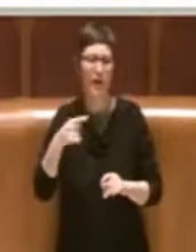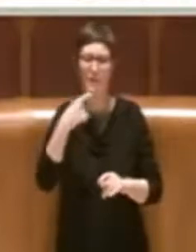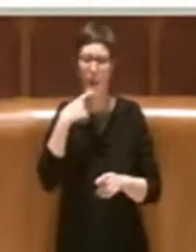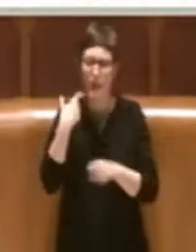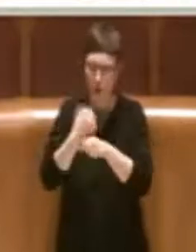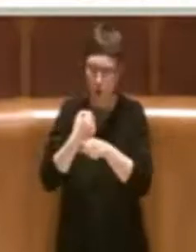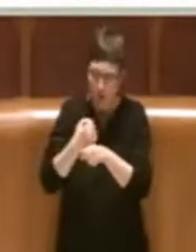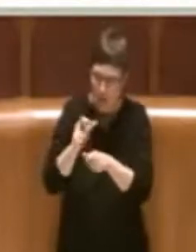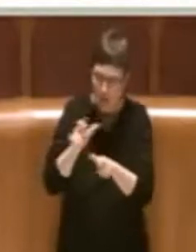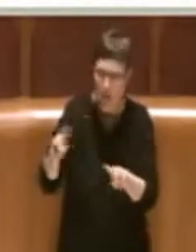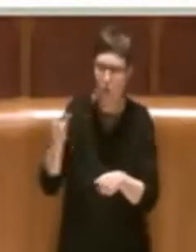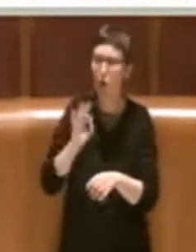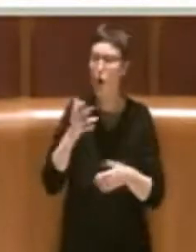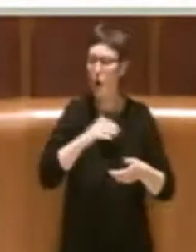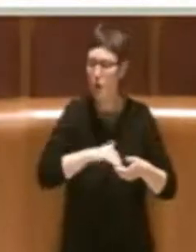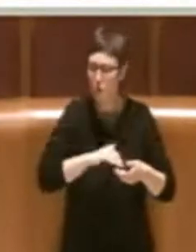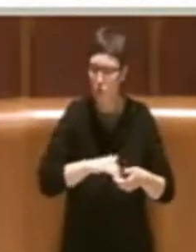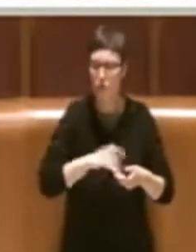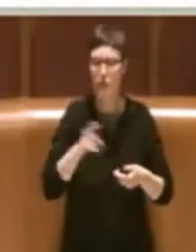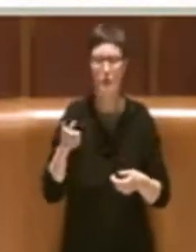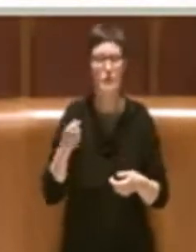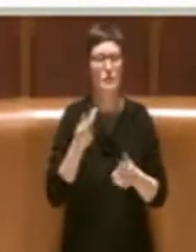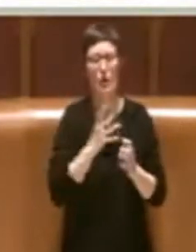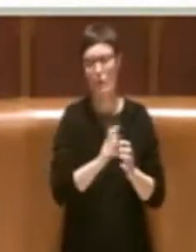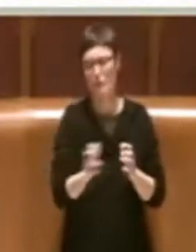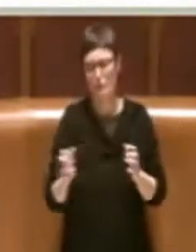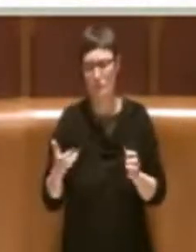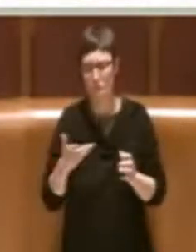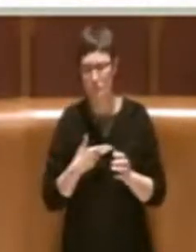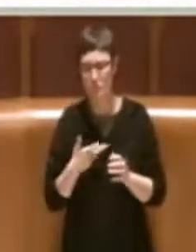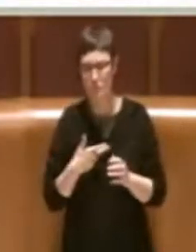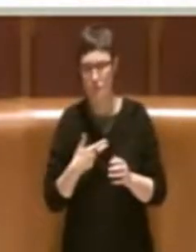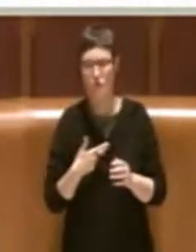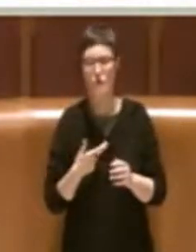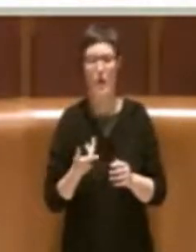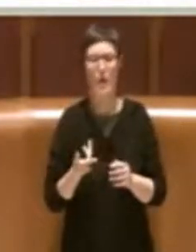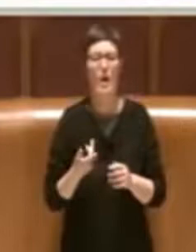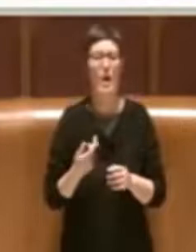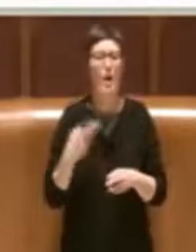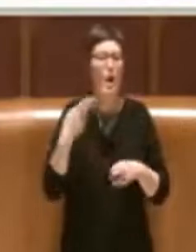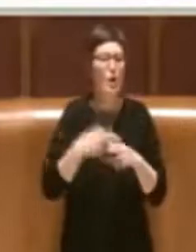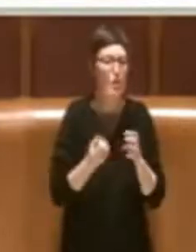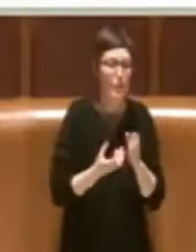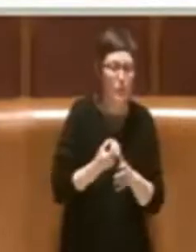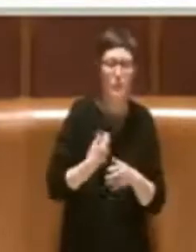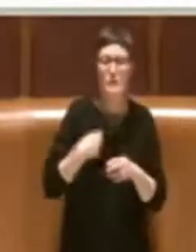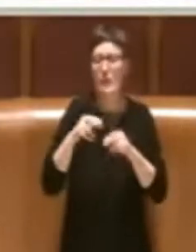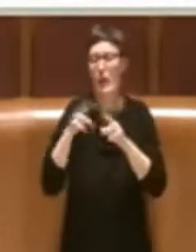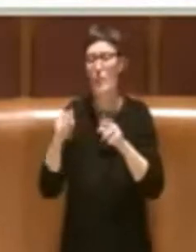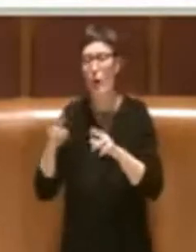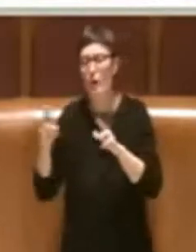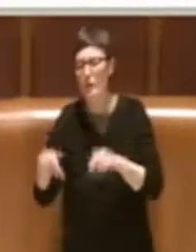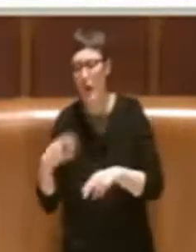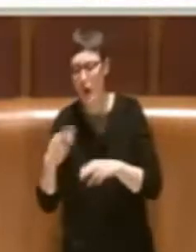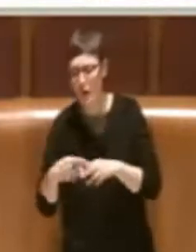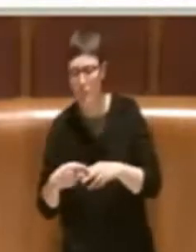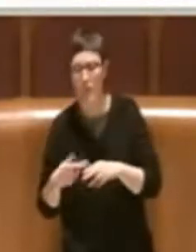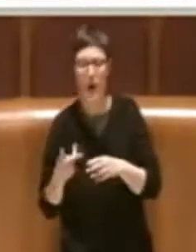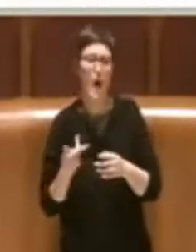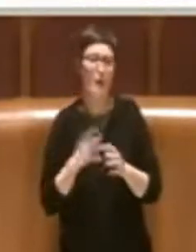associazioni quali Fiepet Confesercenti, Roma Produttiva e Botteghe Romane che